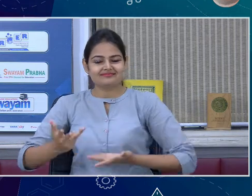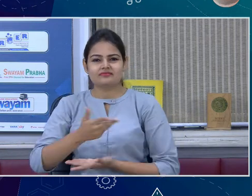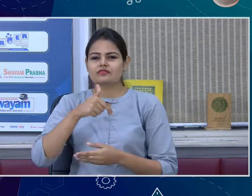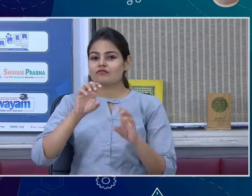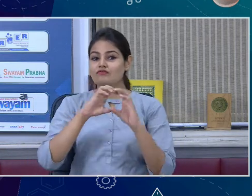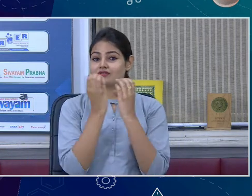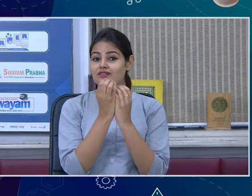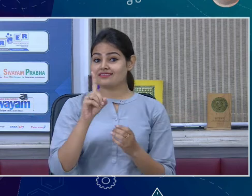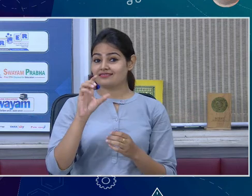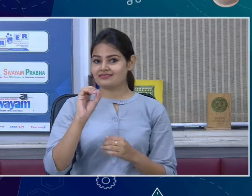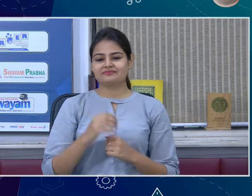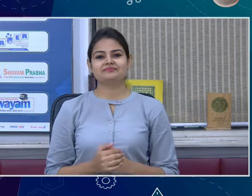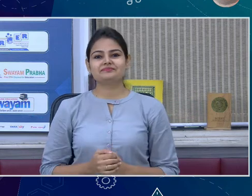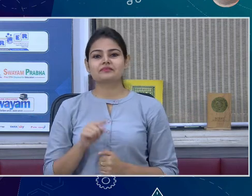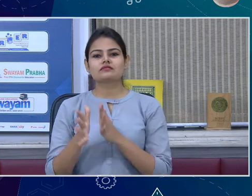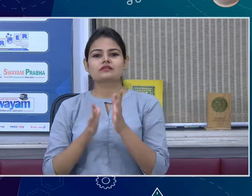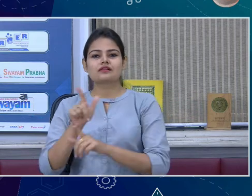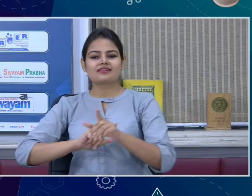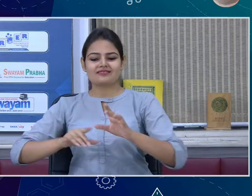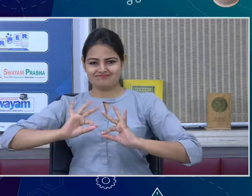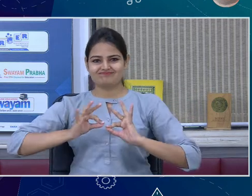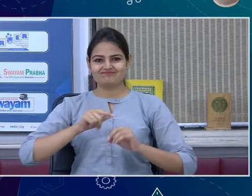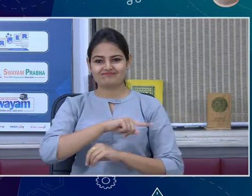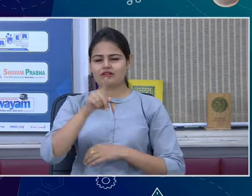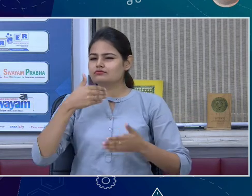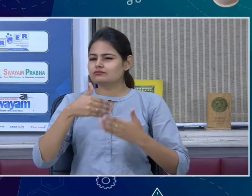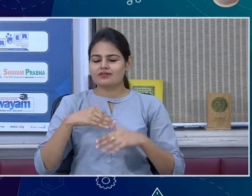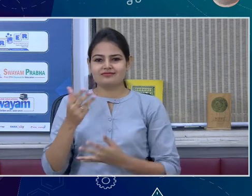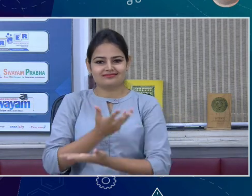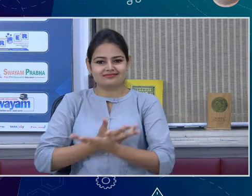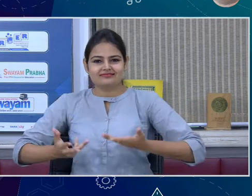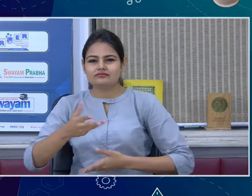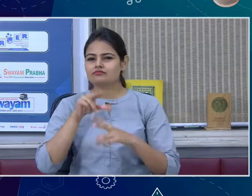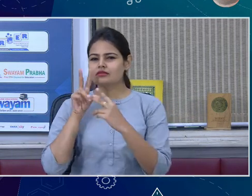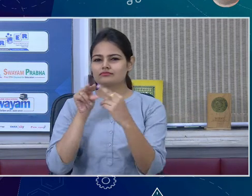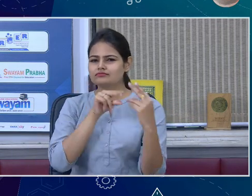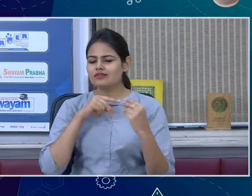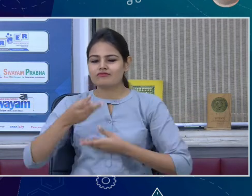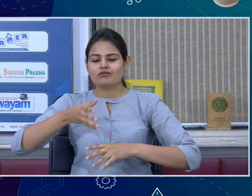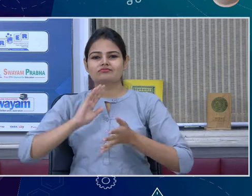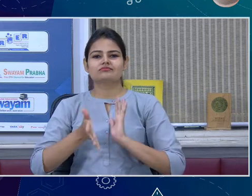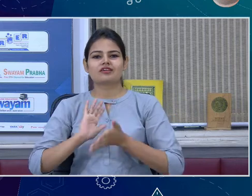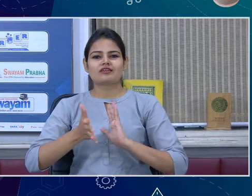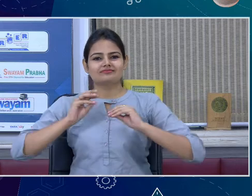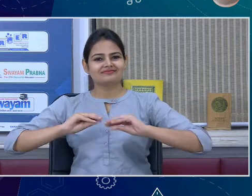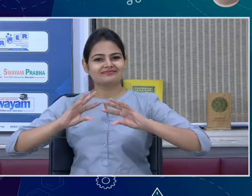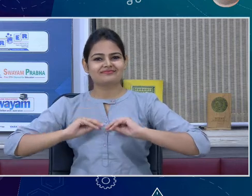का है तो she will interpret all the material which will be discussed in this session तो ये हमारी आज help करने वाली है